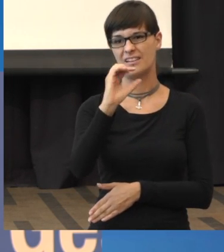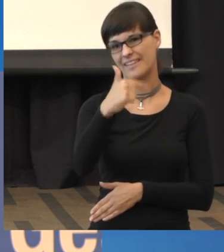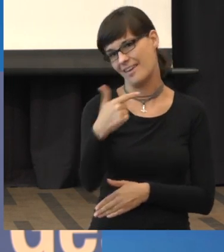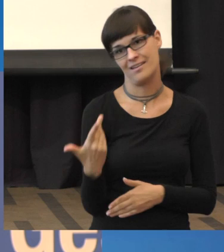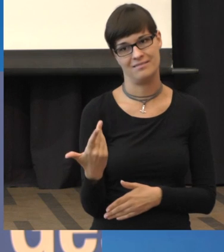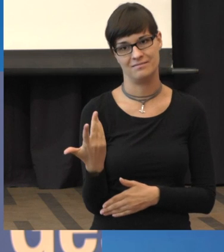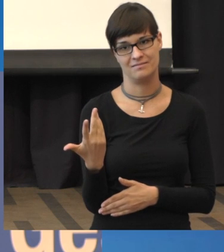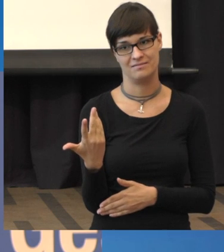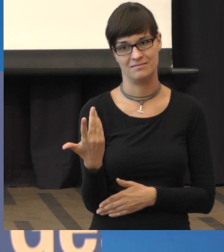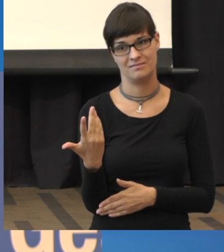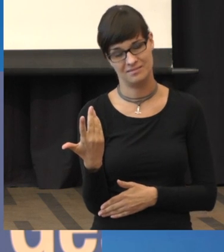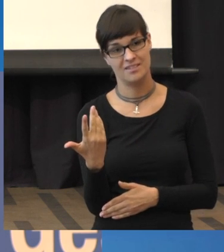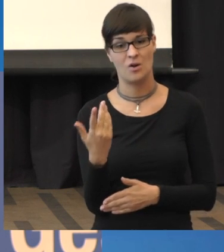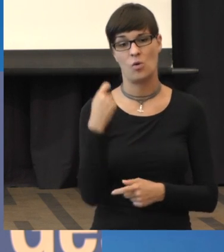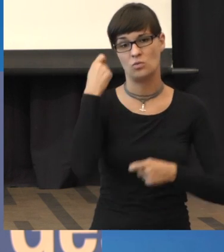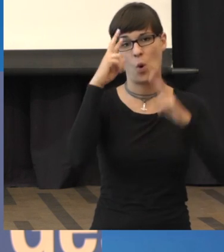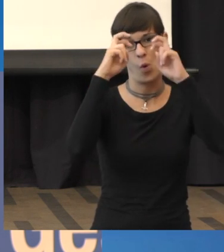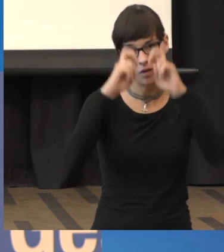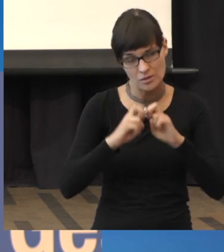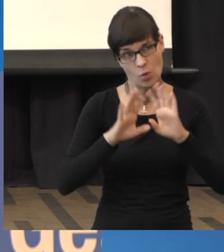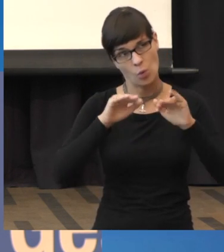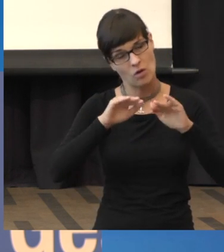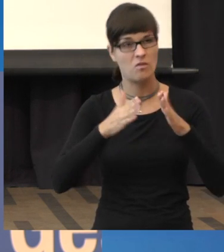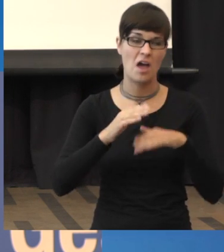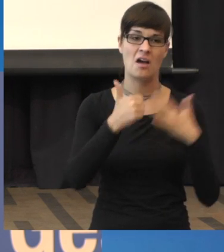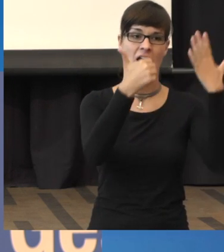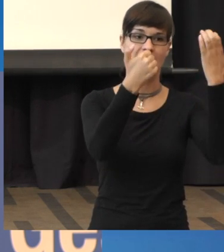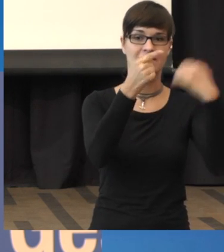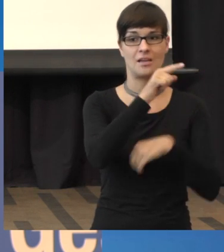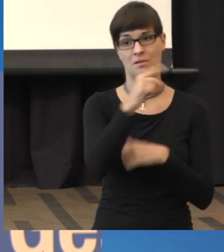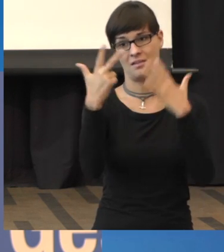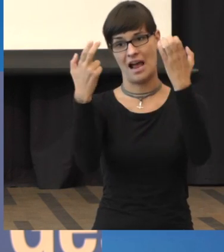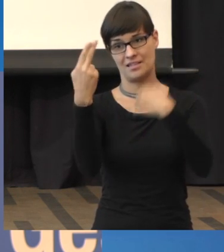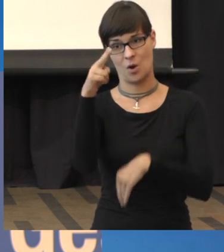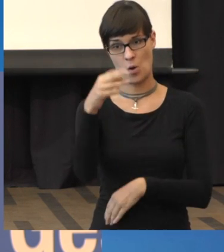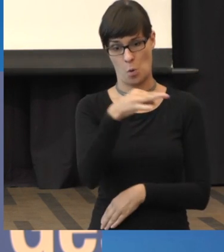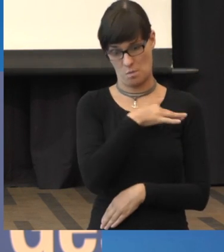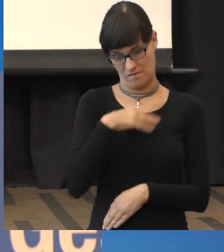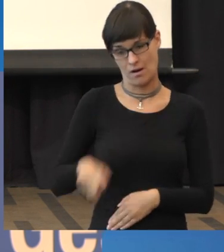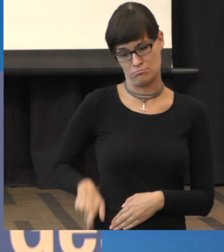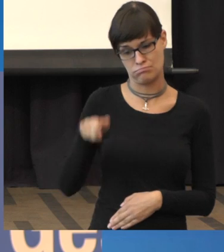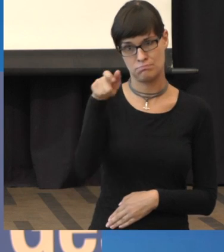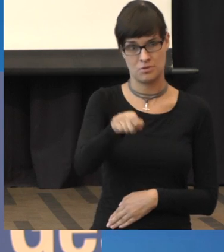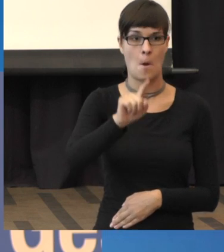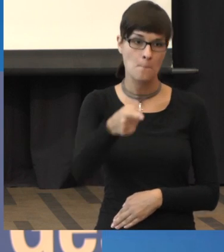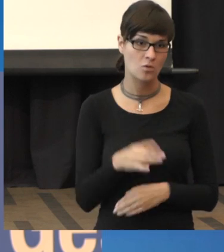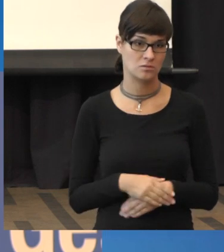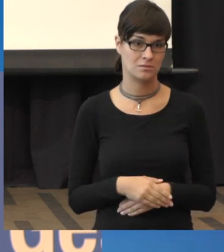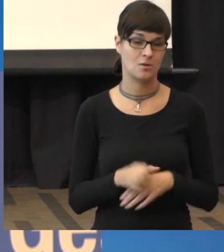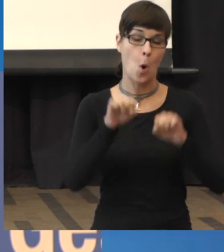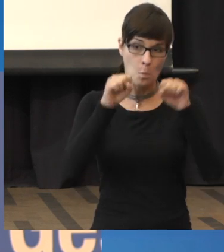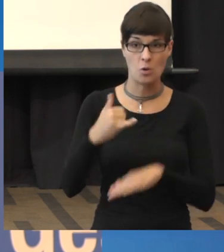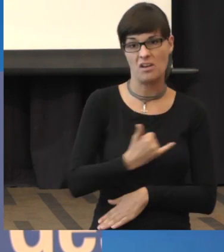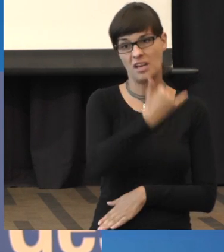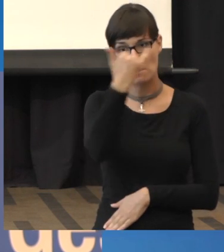kostet in je nach Verlauf zwischen 60 und 80 Euro. Und die muss unter Umständen mehrfach im Jahr gemacht werden, um